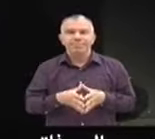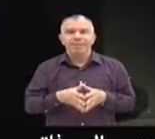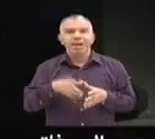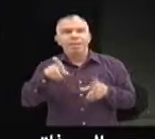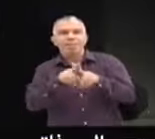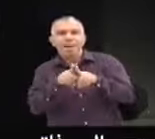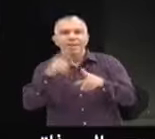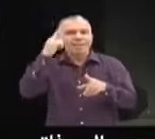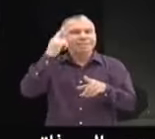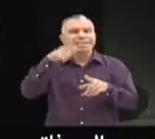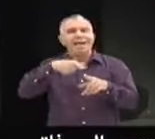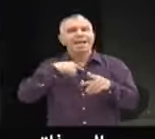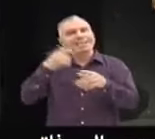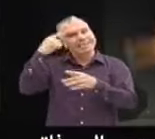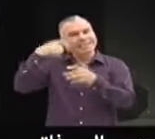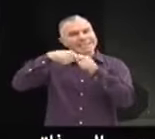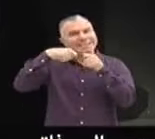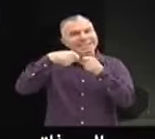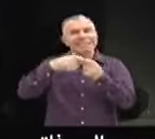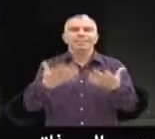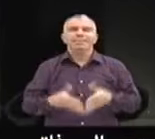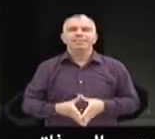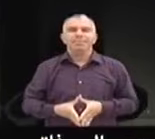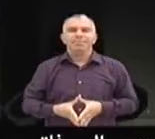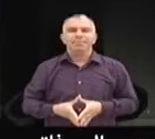Non, un séparat morris sympathique.